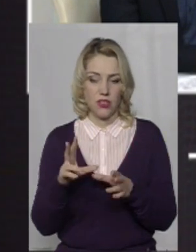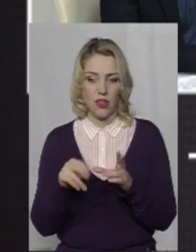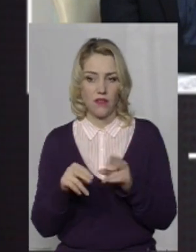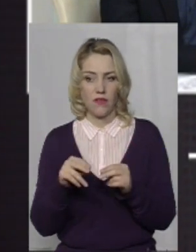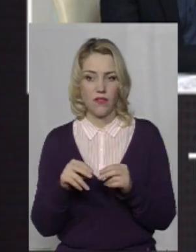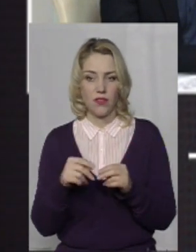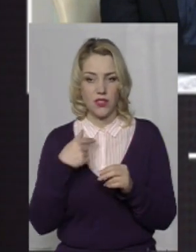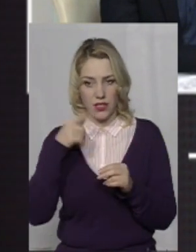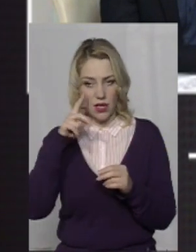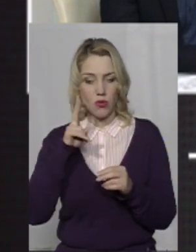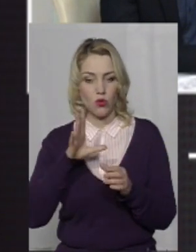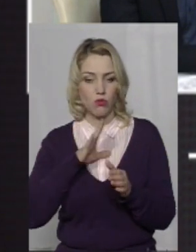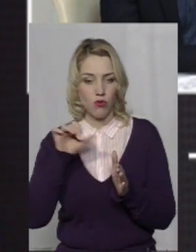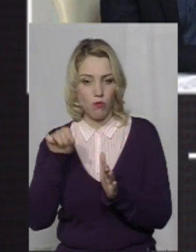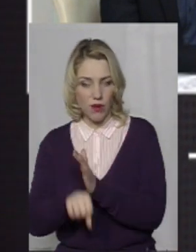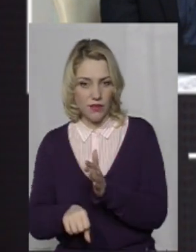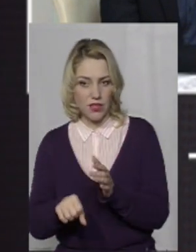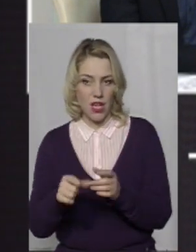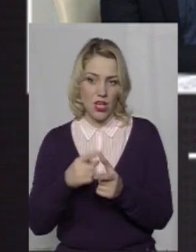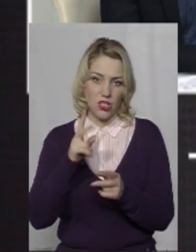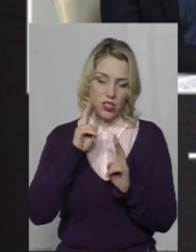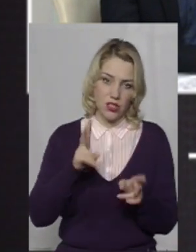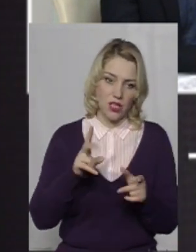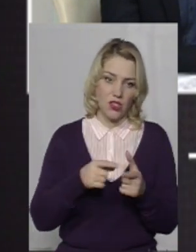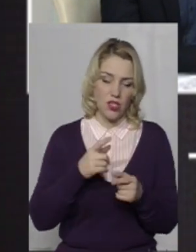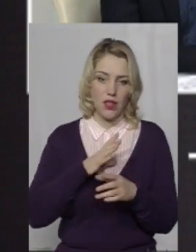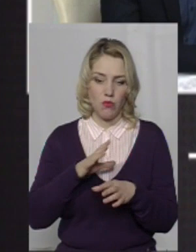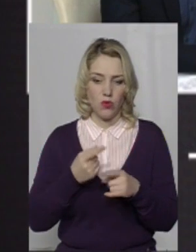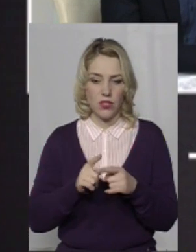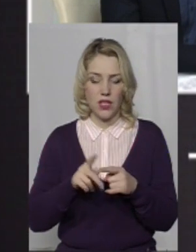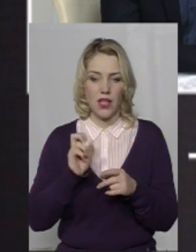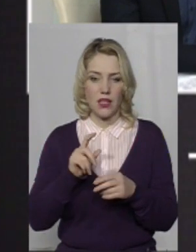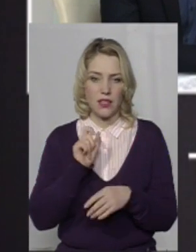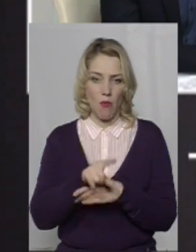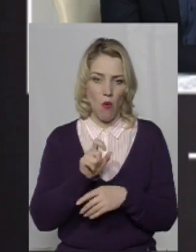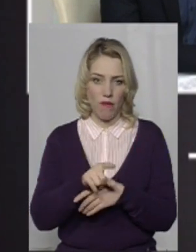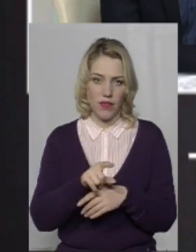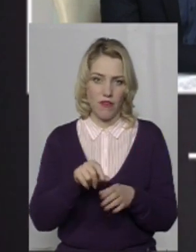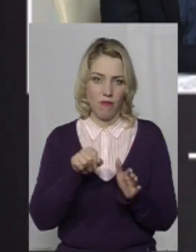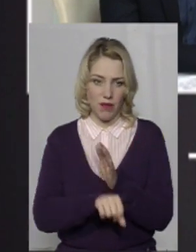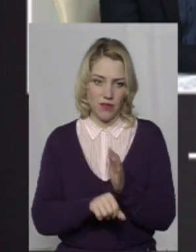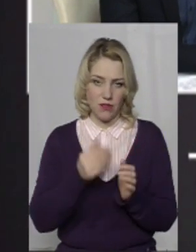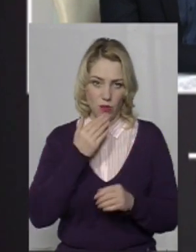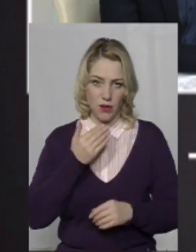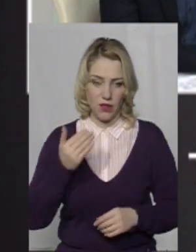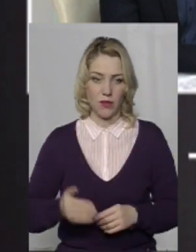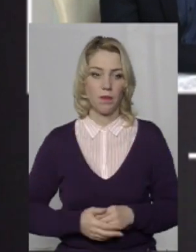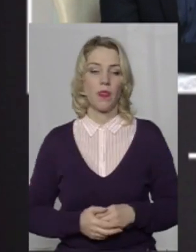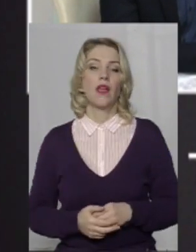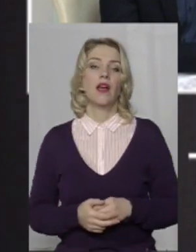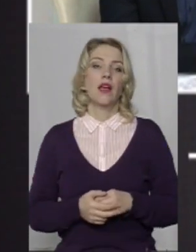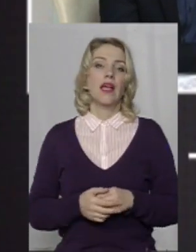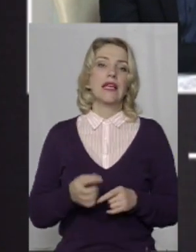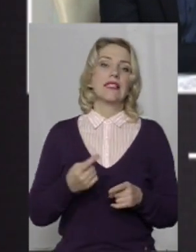знаємо, хто був вбивця, чи ми не знаємо, і чи це не було замовлене вбивство, як говорили про це раніше. Дякую. Це, мабуть,